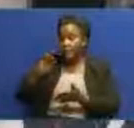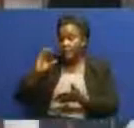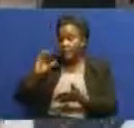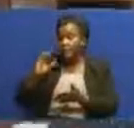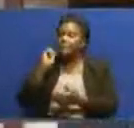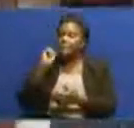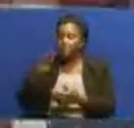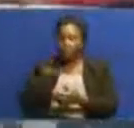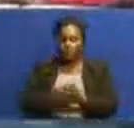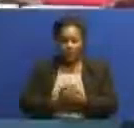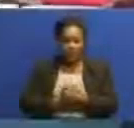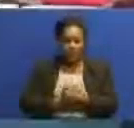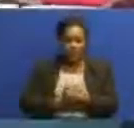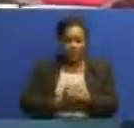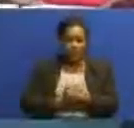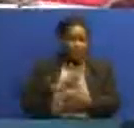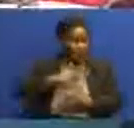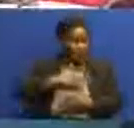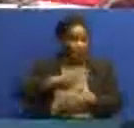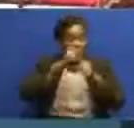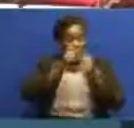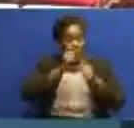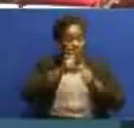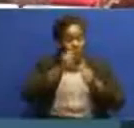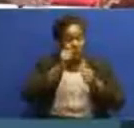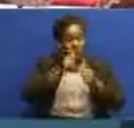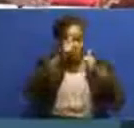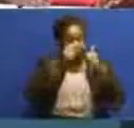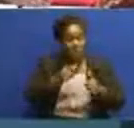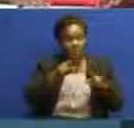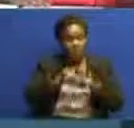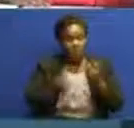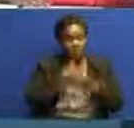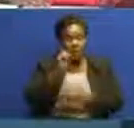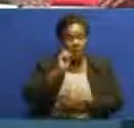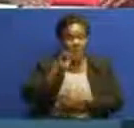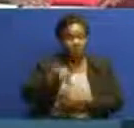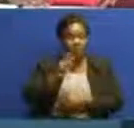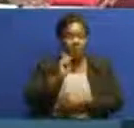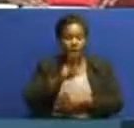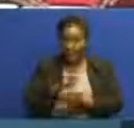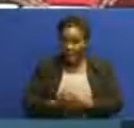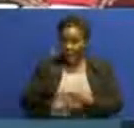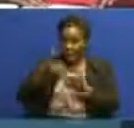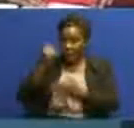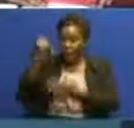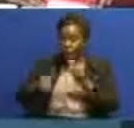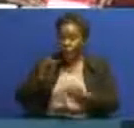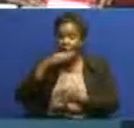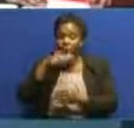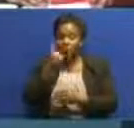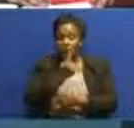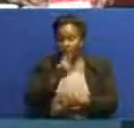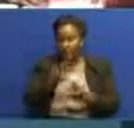iringa pasante irinu mwakalinga kutoka kukum kwa hiyo na tarifa hiyo na itimisha abariza kitaifa tuneze tu kwenye